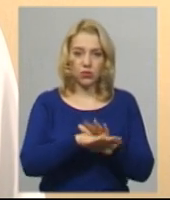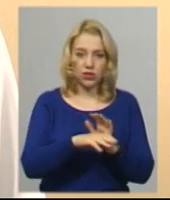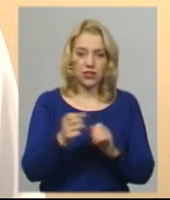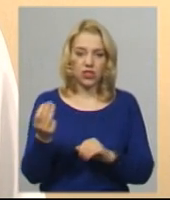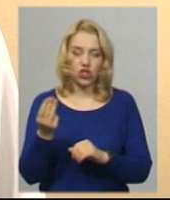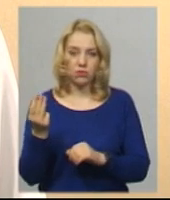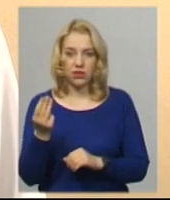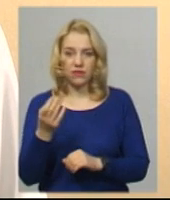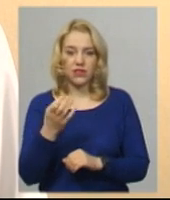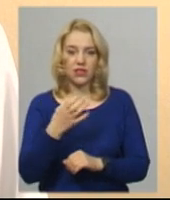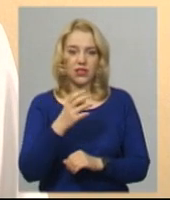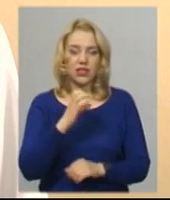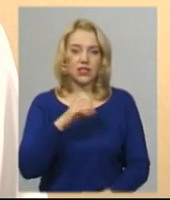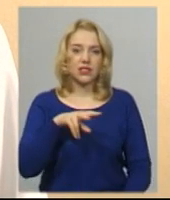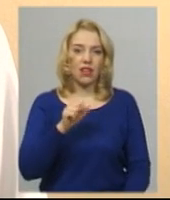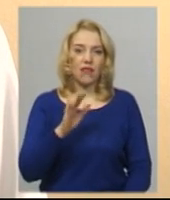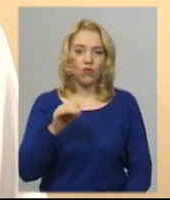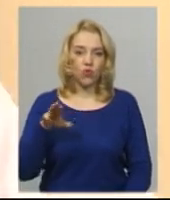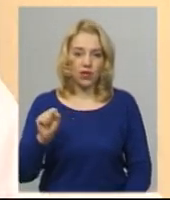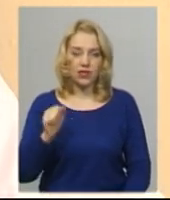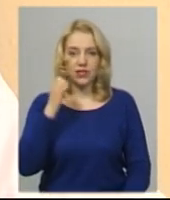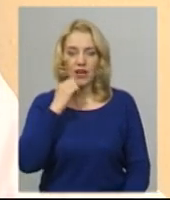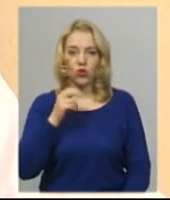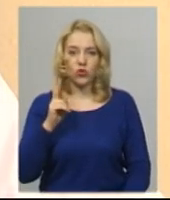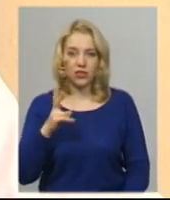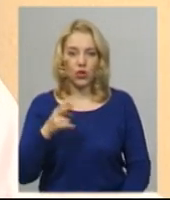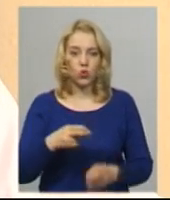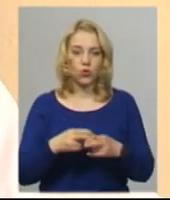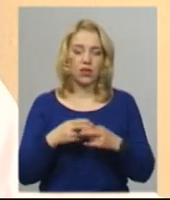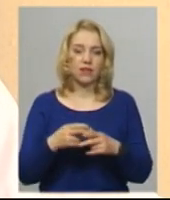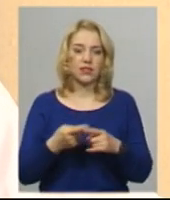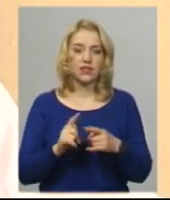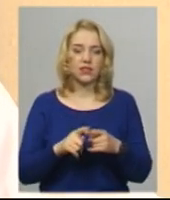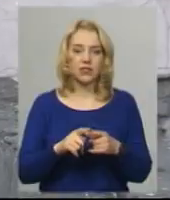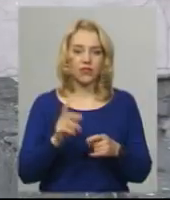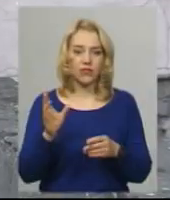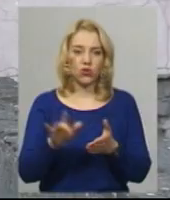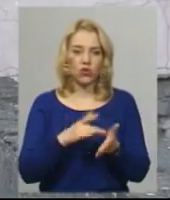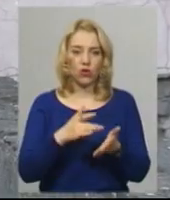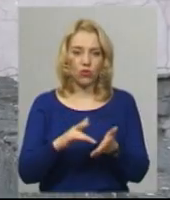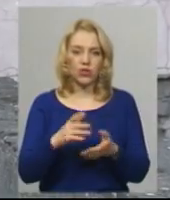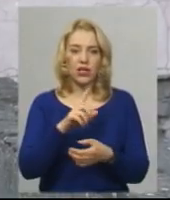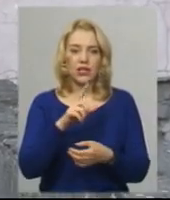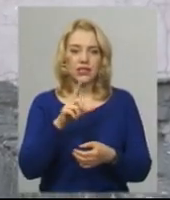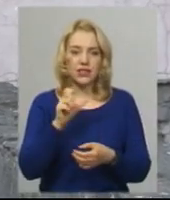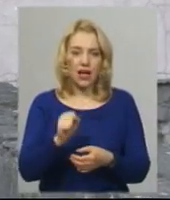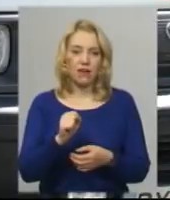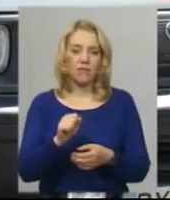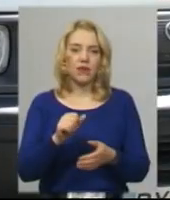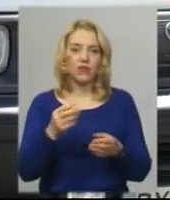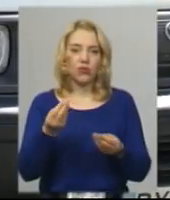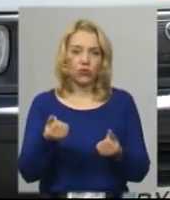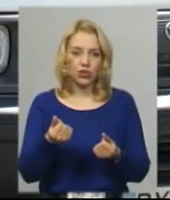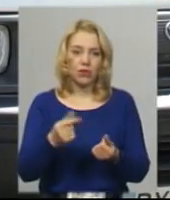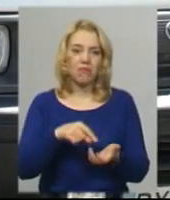Славута, Староконстантинів і Дунавці. Організовується за рахунок місцевих бюджетів. Тетяна Ворожцова, Дем'ян Цегульник.